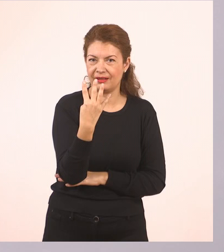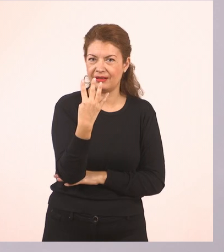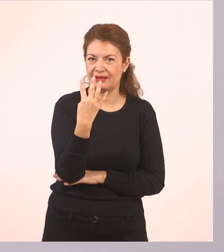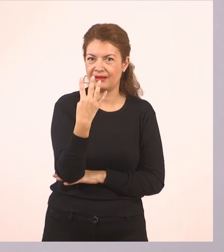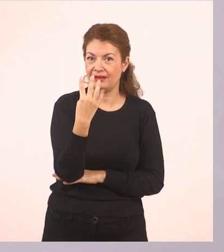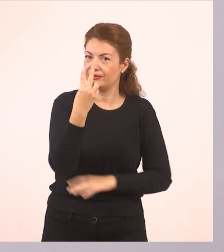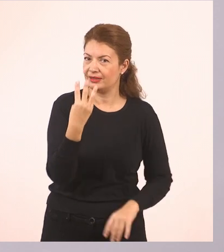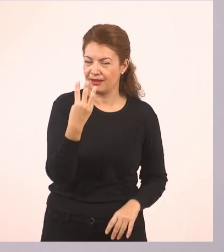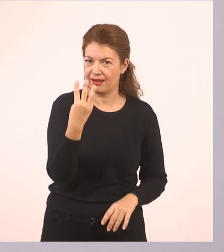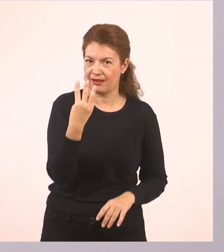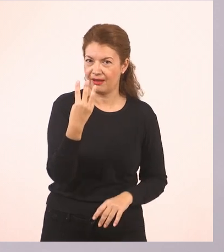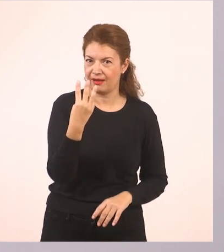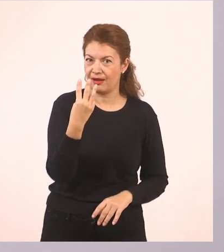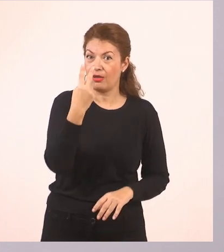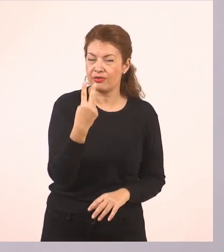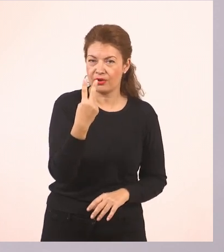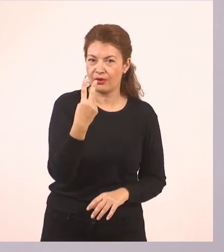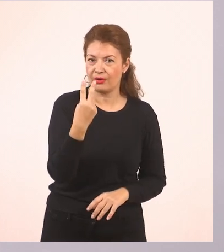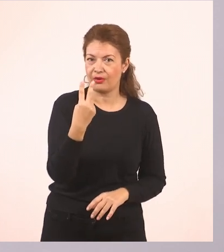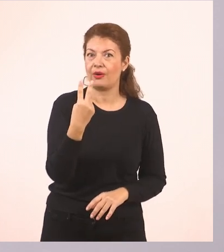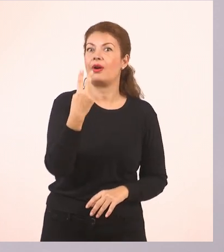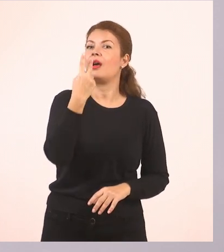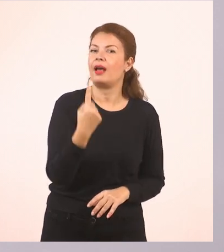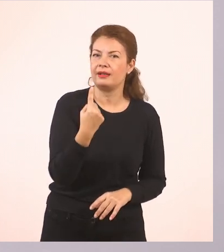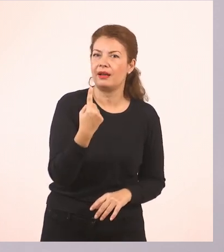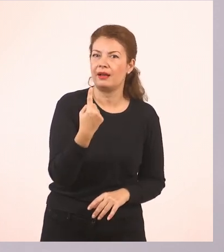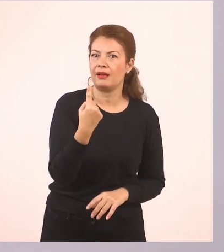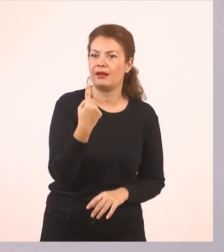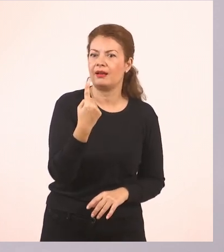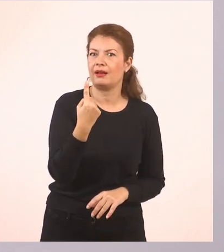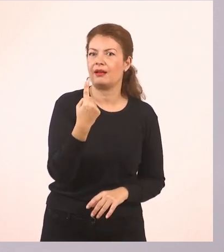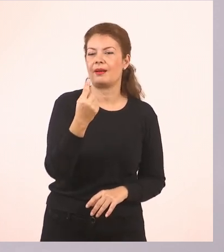3, 2, 1, 0.